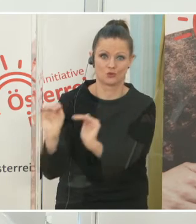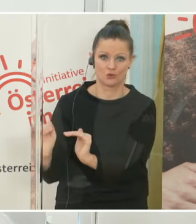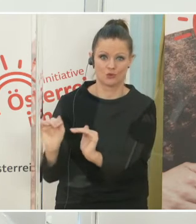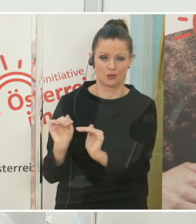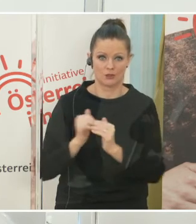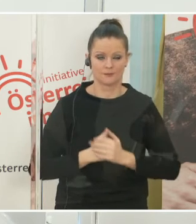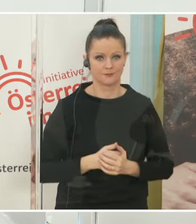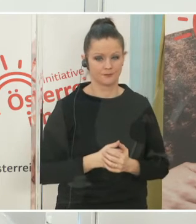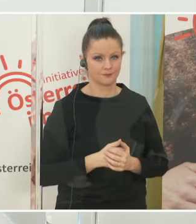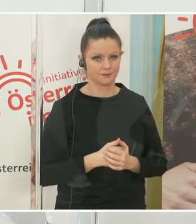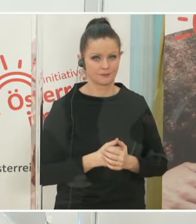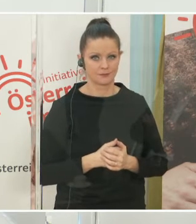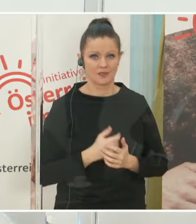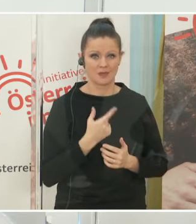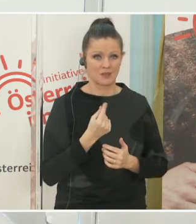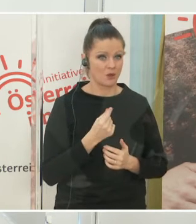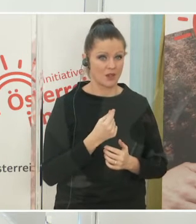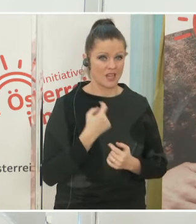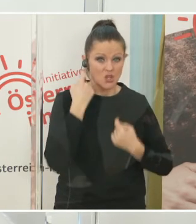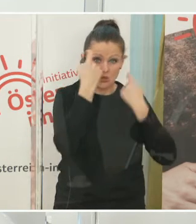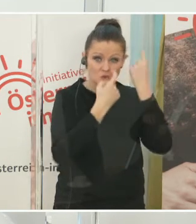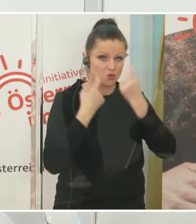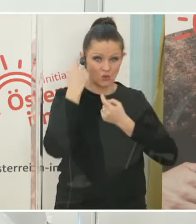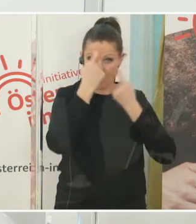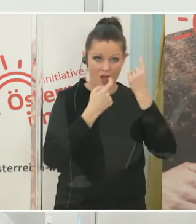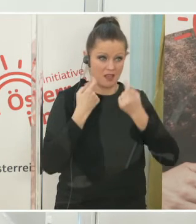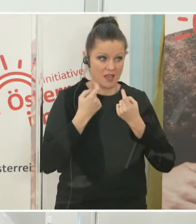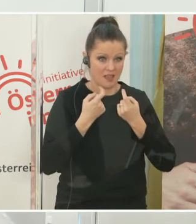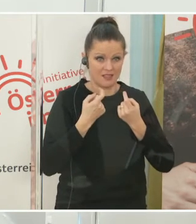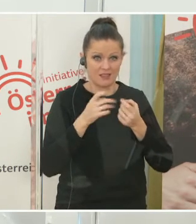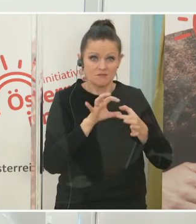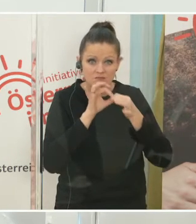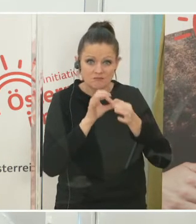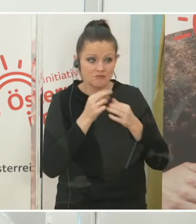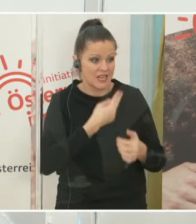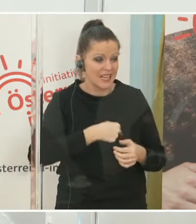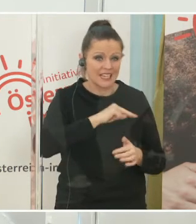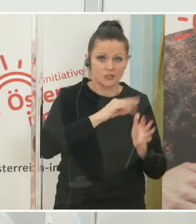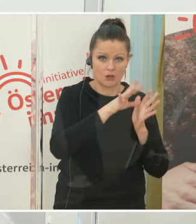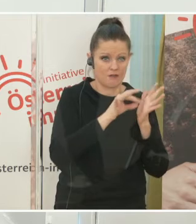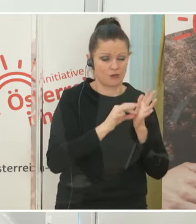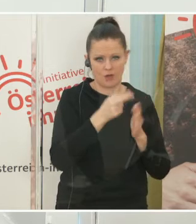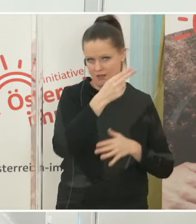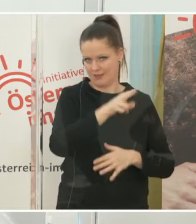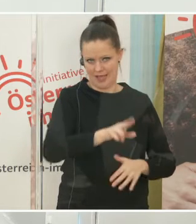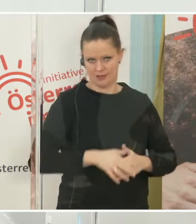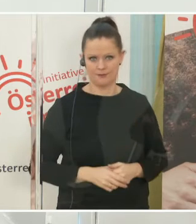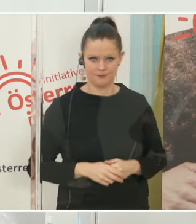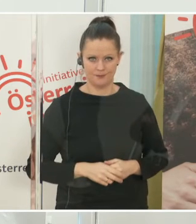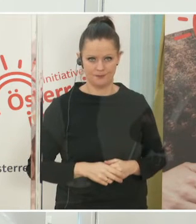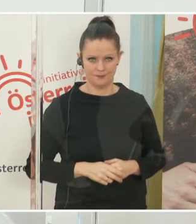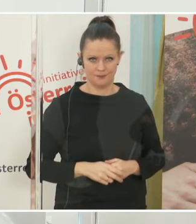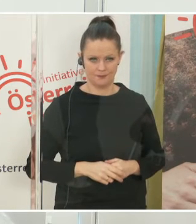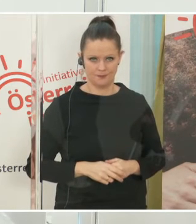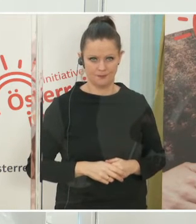sozusagen Sorgen meinerseits gibt hinsichtlich Risikofaktoren, in keinem Fall stehen,